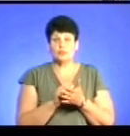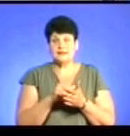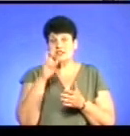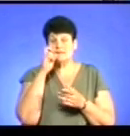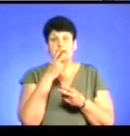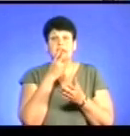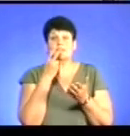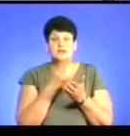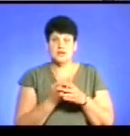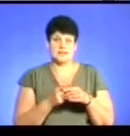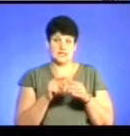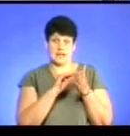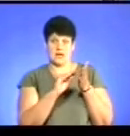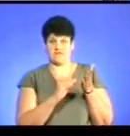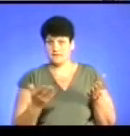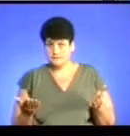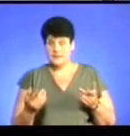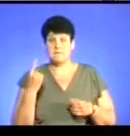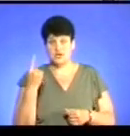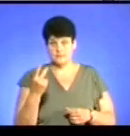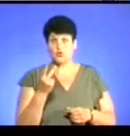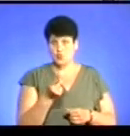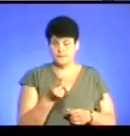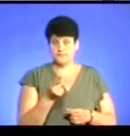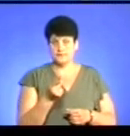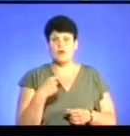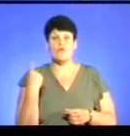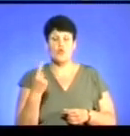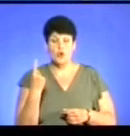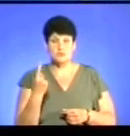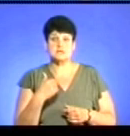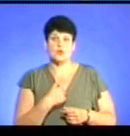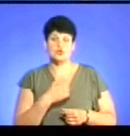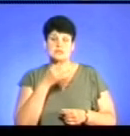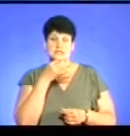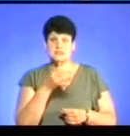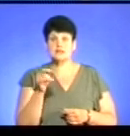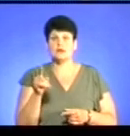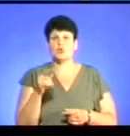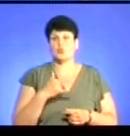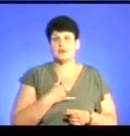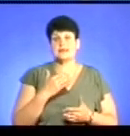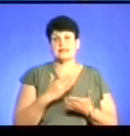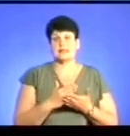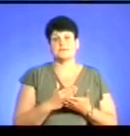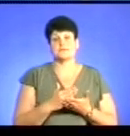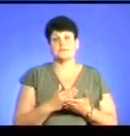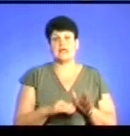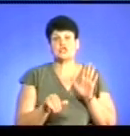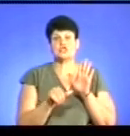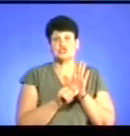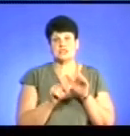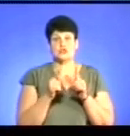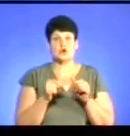передбачає такої графи. Це перше питання. Друге питання. В області я ще хочу проінформувати, в нас є шість